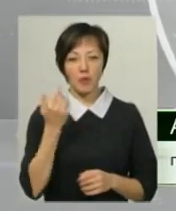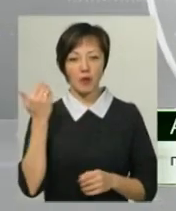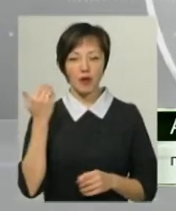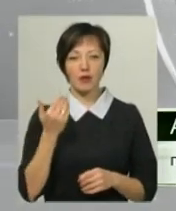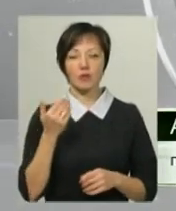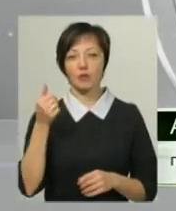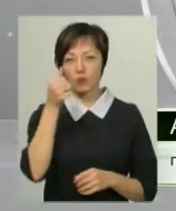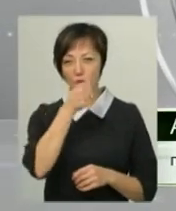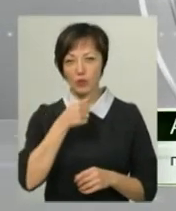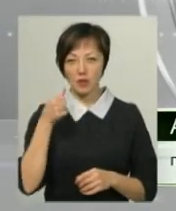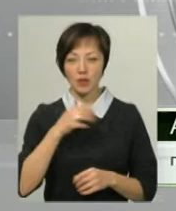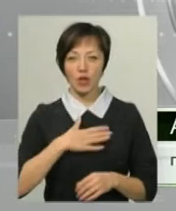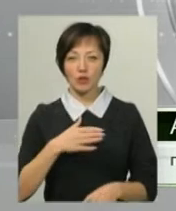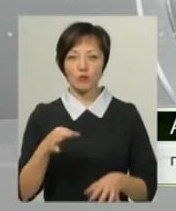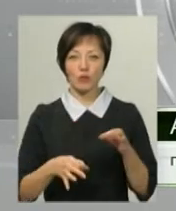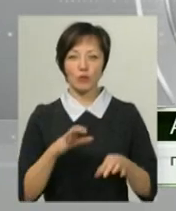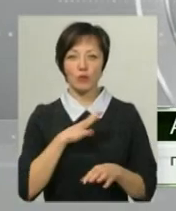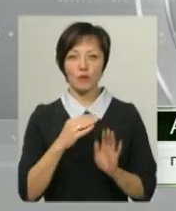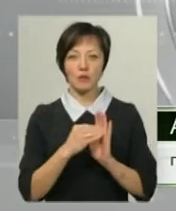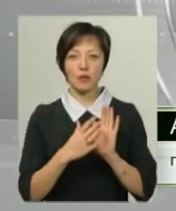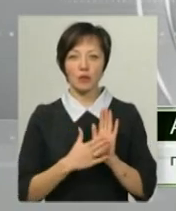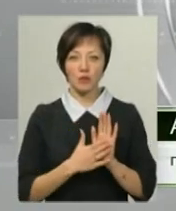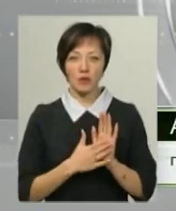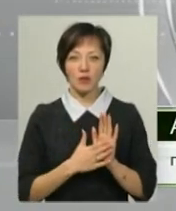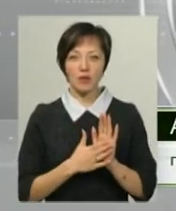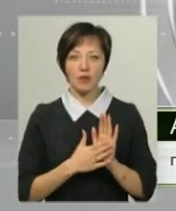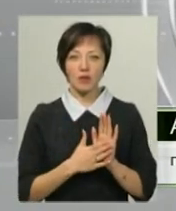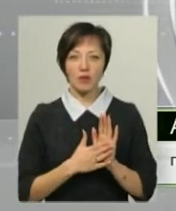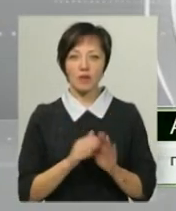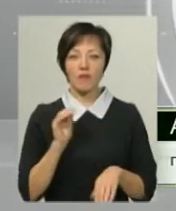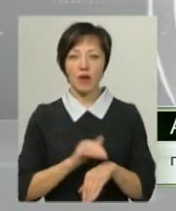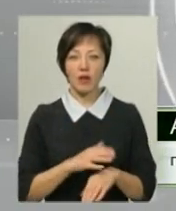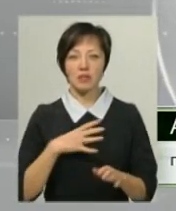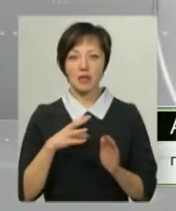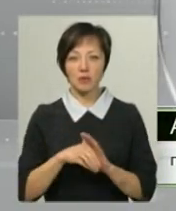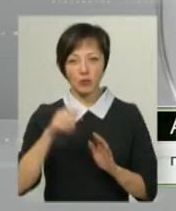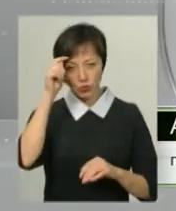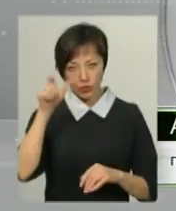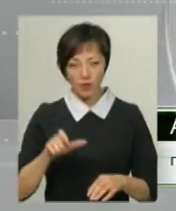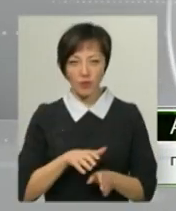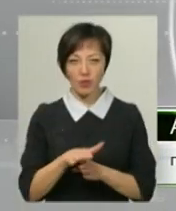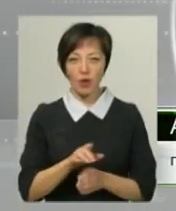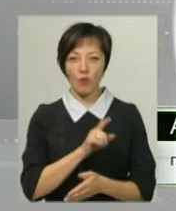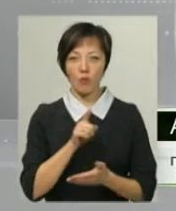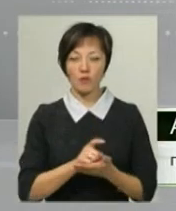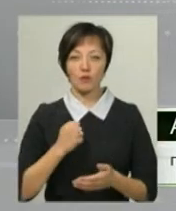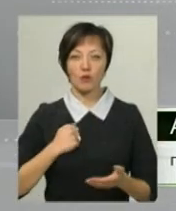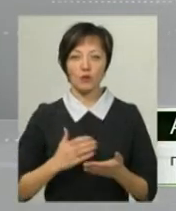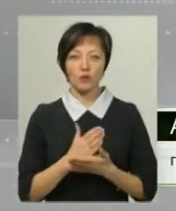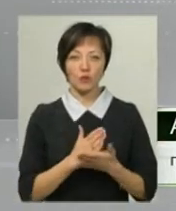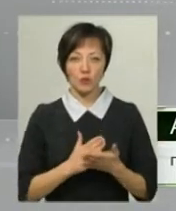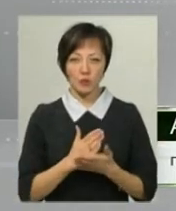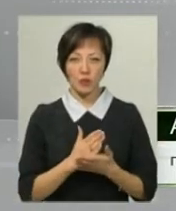нашим судом також було встановлено факт загибелі чоловіка. Позивачки при виконанні обов'язкової військової служби і